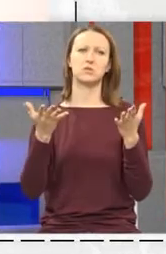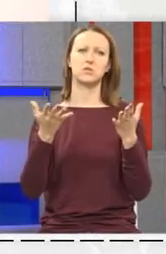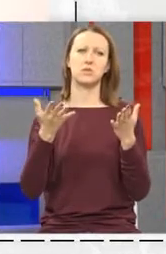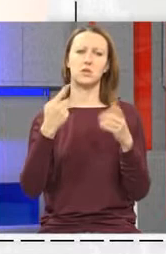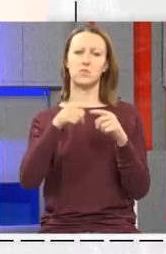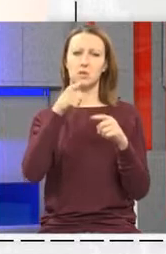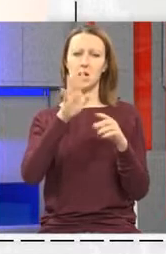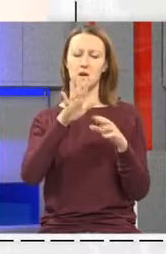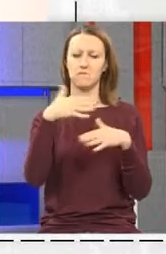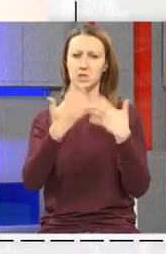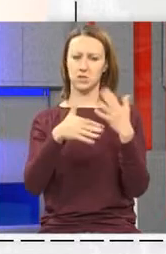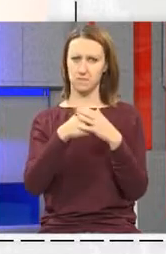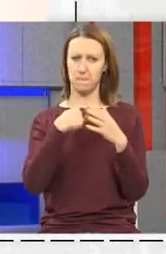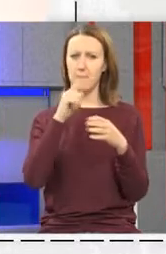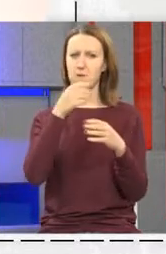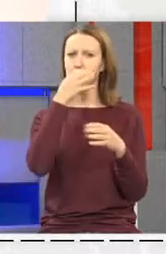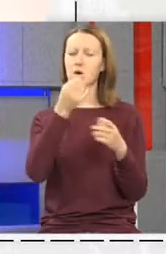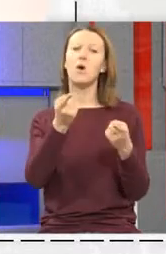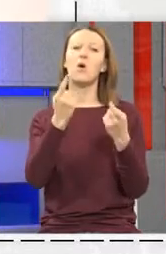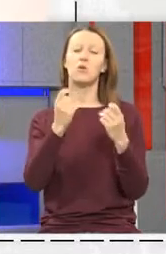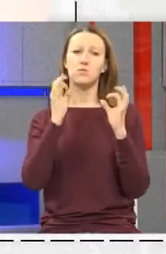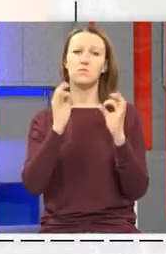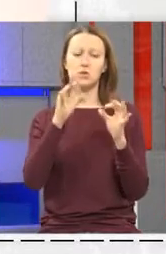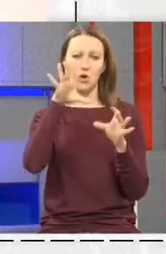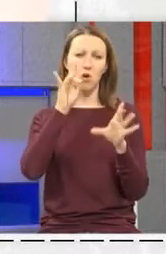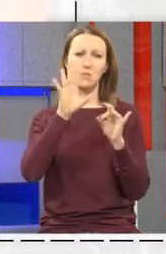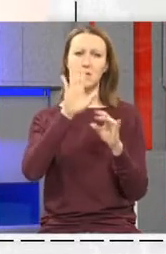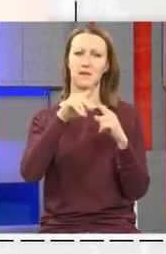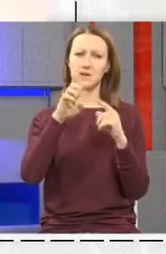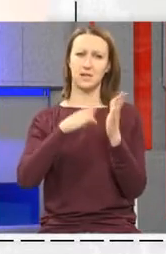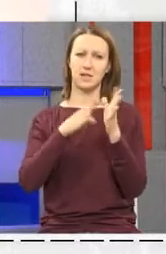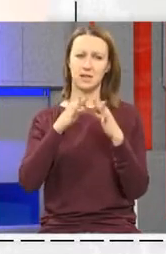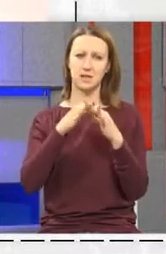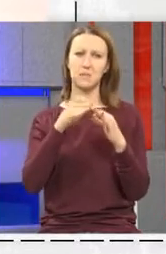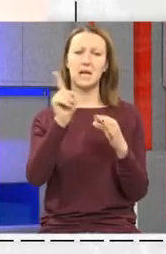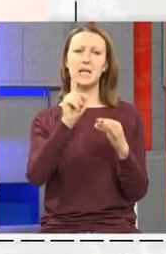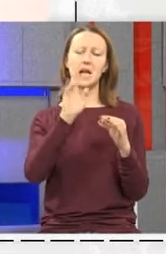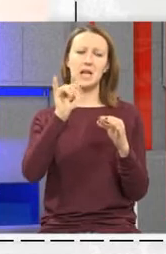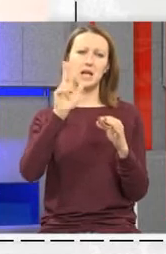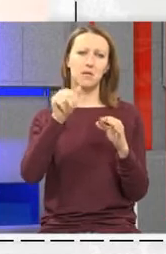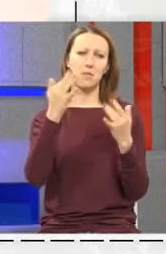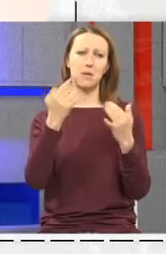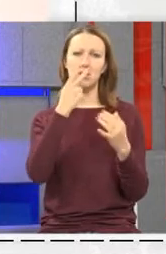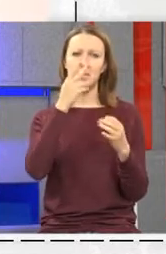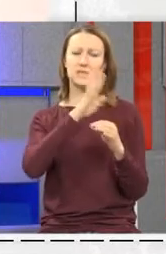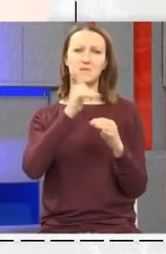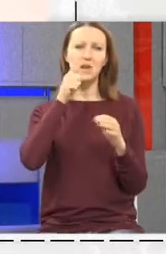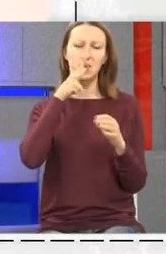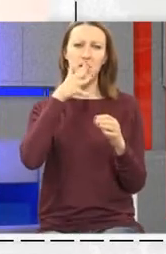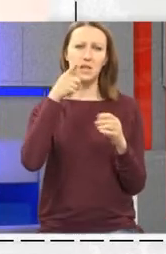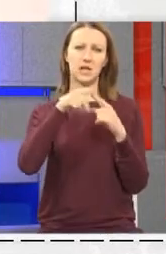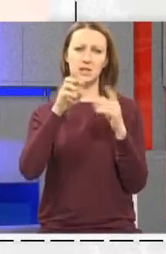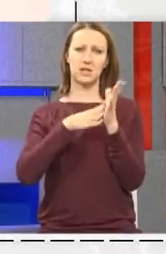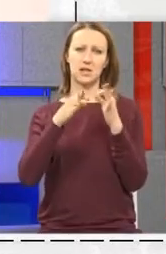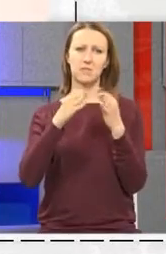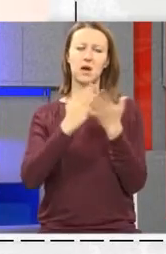Zato su i takvi Evo ja moram pitati Otkud baš odobir takve tematike Nije da imam upriliku svaki dan se usretati s tom